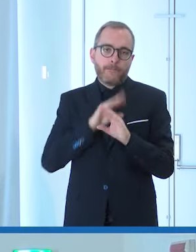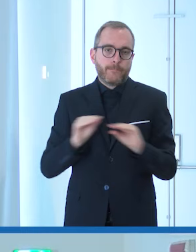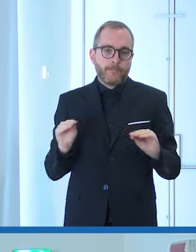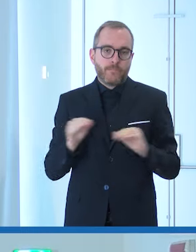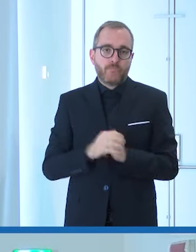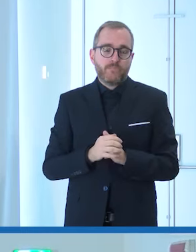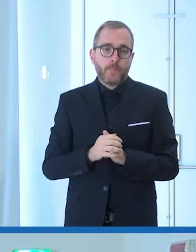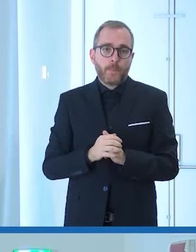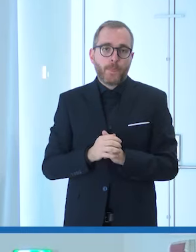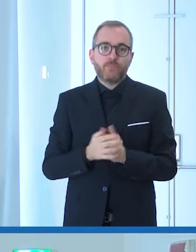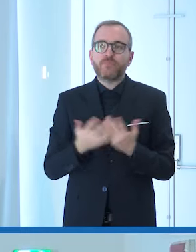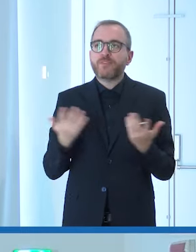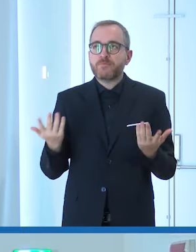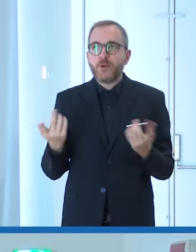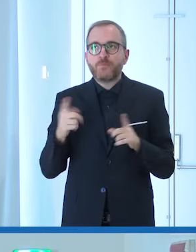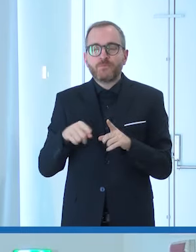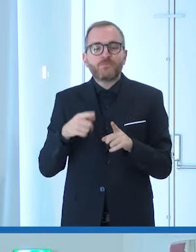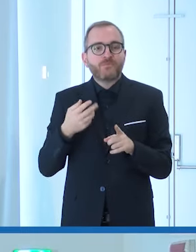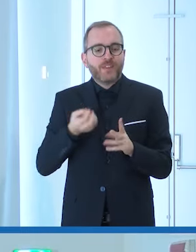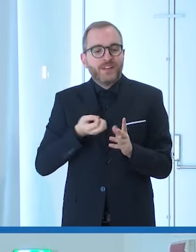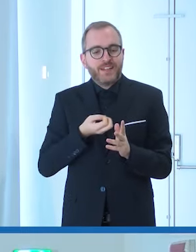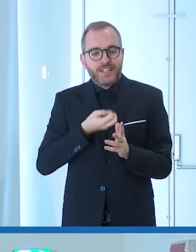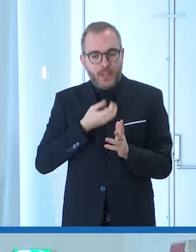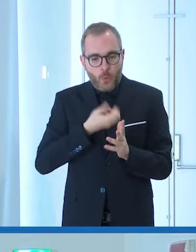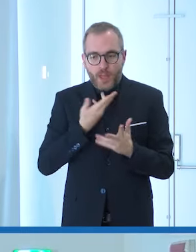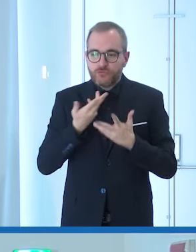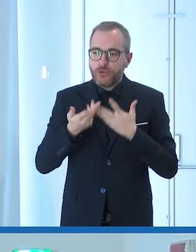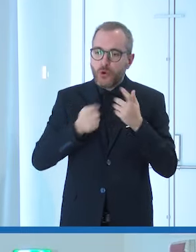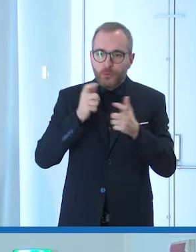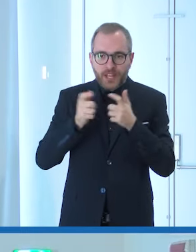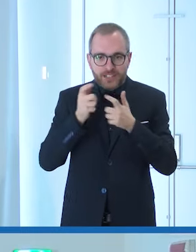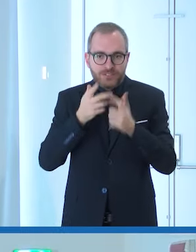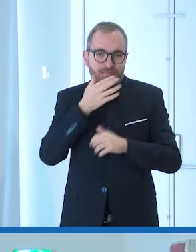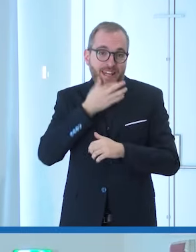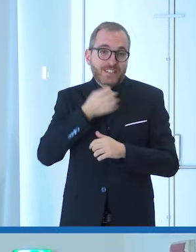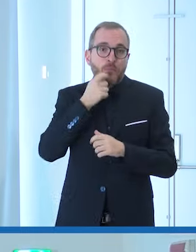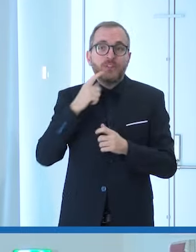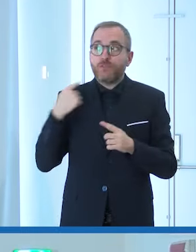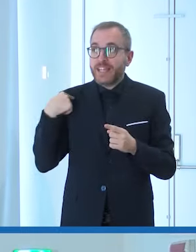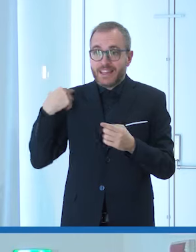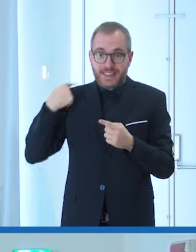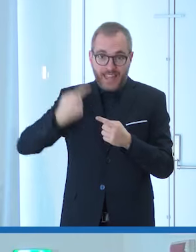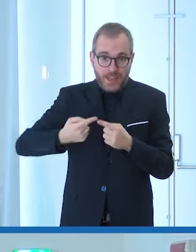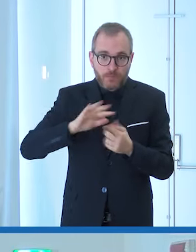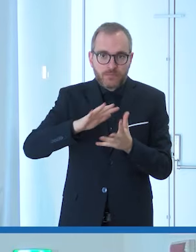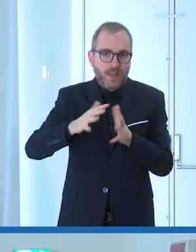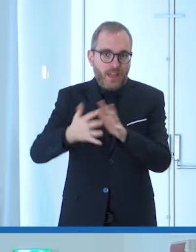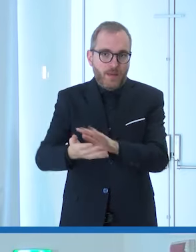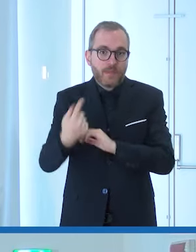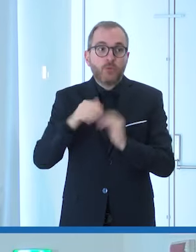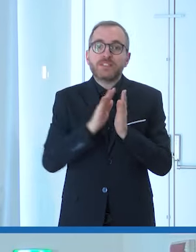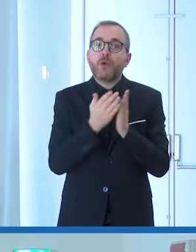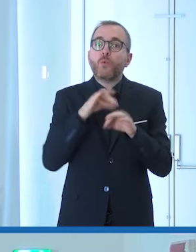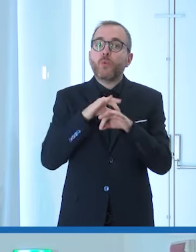poi è bello il linguaggio è bella la comunicazione perché cambia nel tempo noi abbiamo costruito questa guida poi l'abbiamo voluta è anche